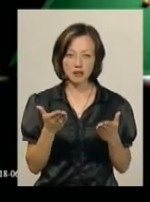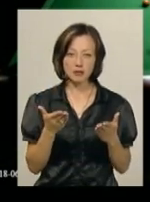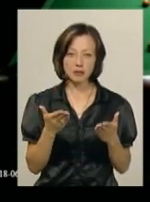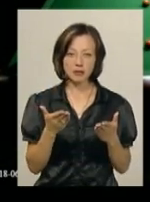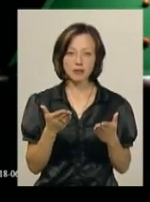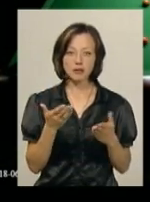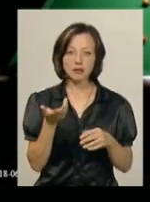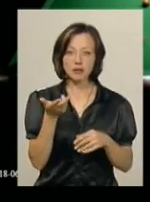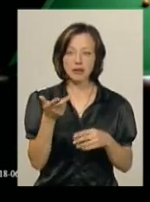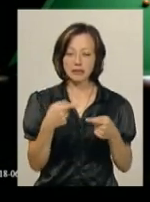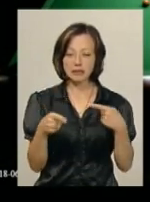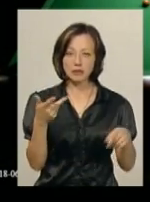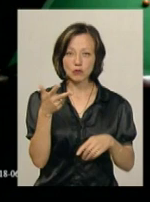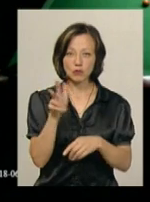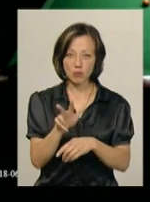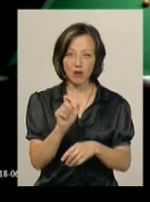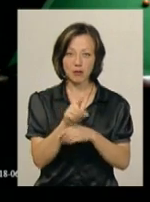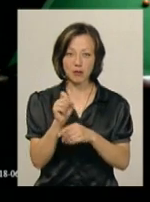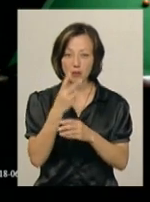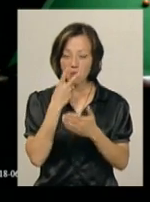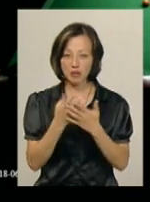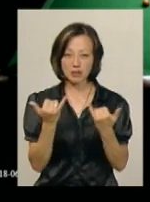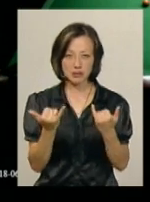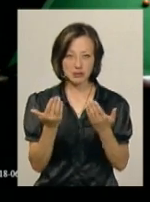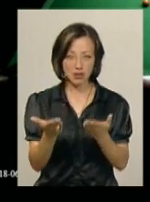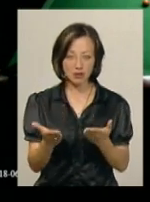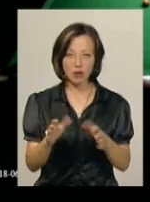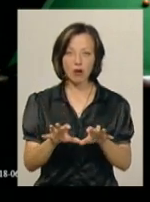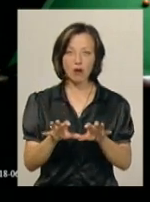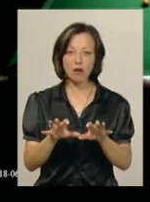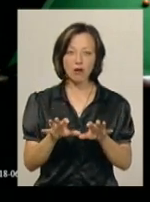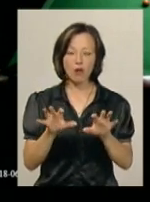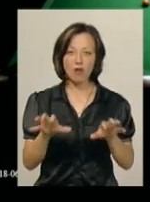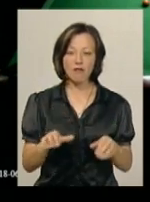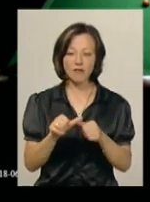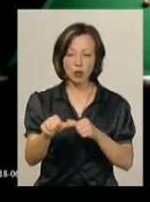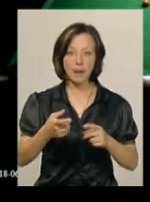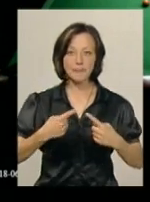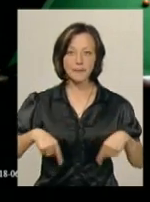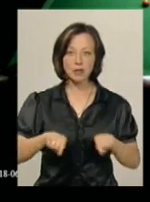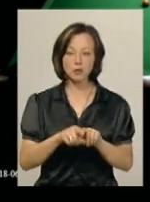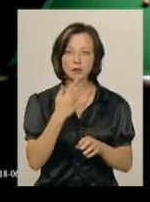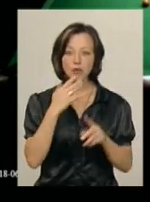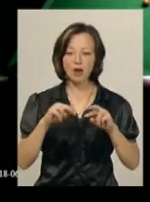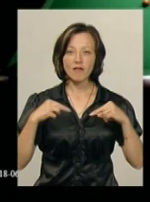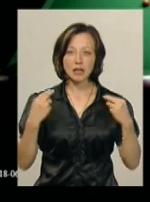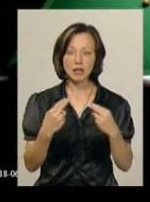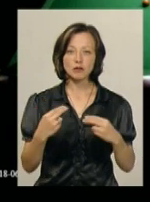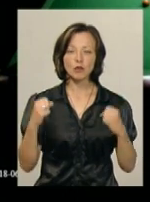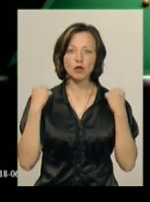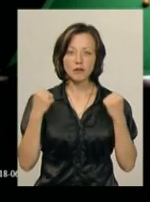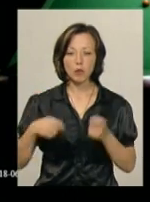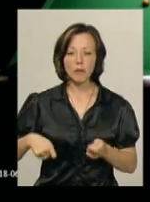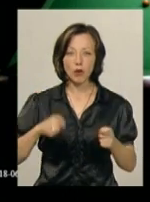більярдними дисциплінами. Як грають у снукер, ви можете зараз бачити. Голова відокремленого підрозділу Національної федерації спортивного більярду